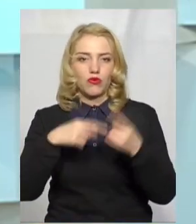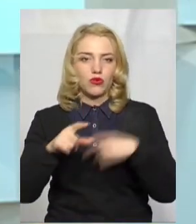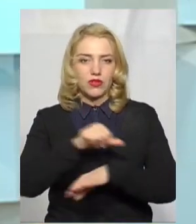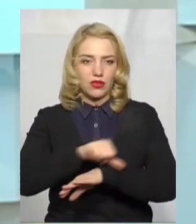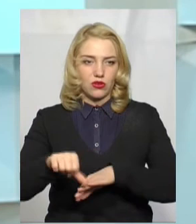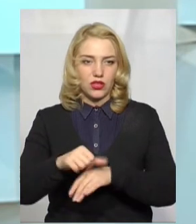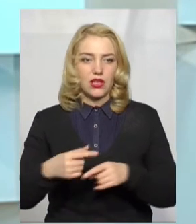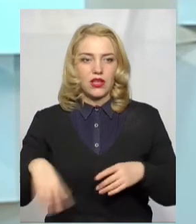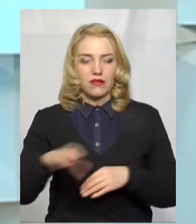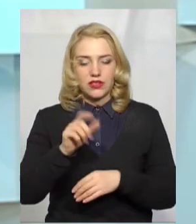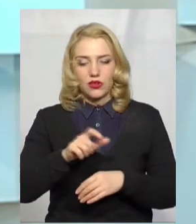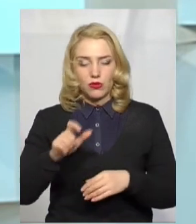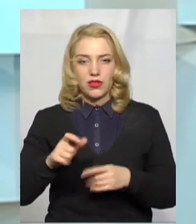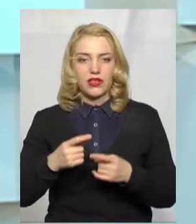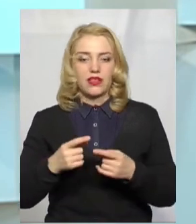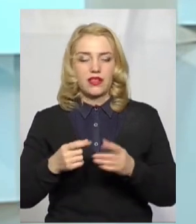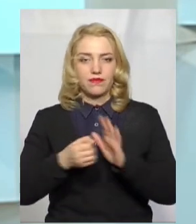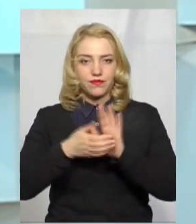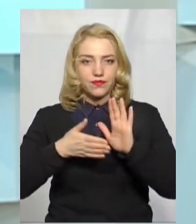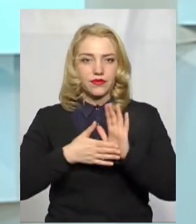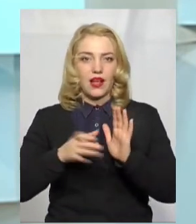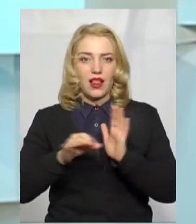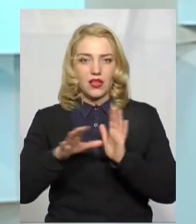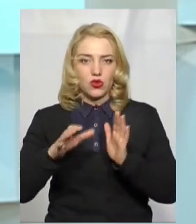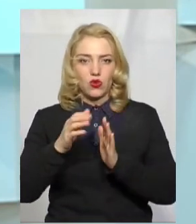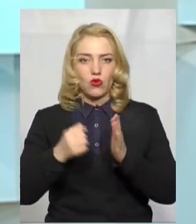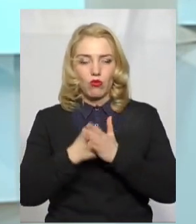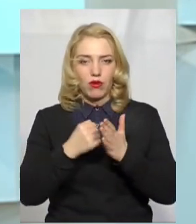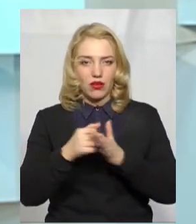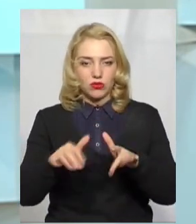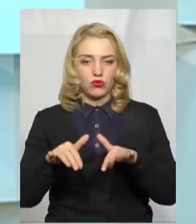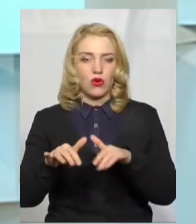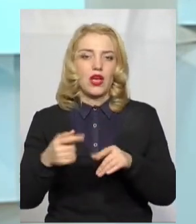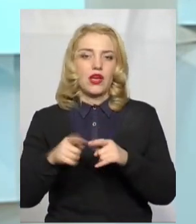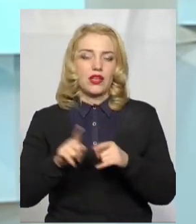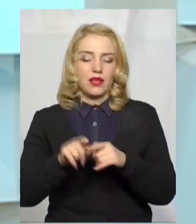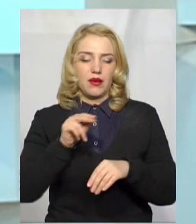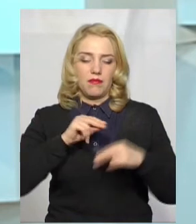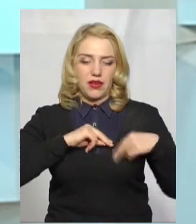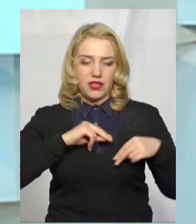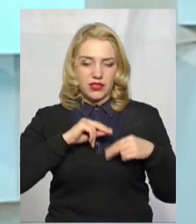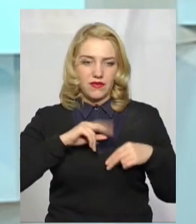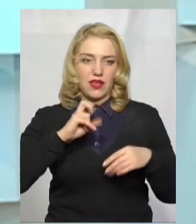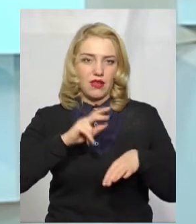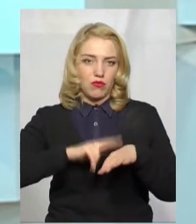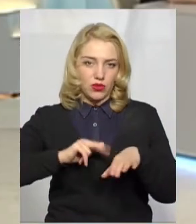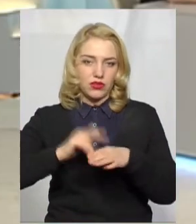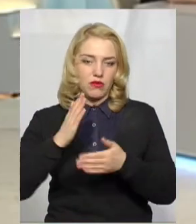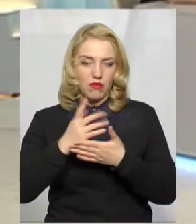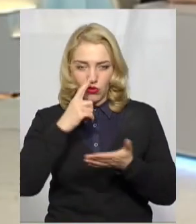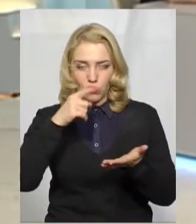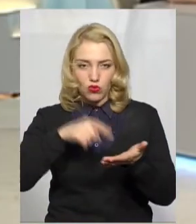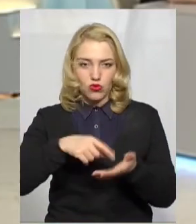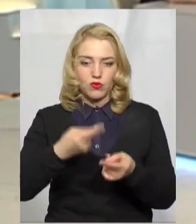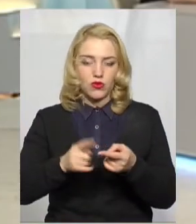заносяться до відповідної електронної бази, і працівники поліції безпосередньо на цих постах мають доступ до цієї бази. А які